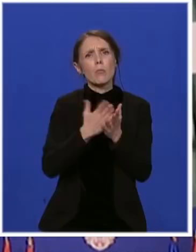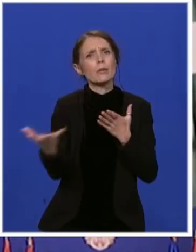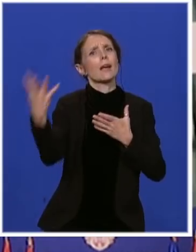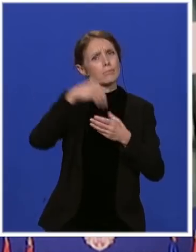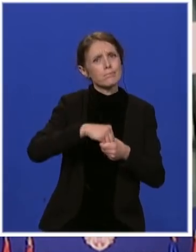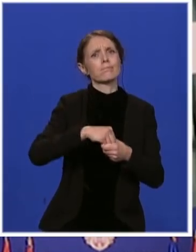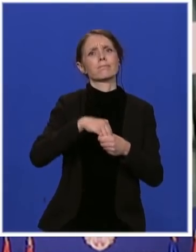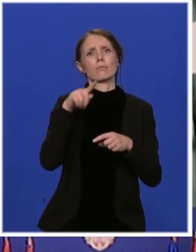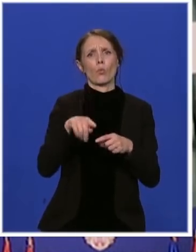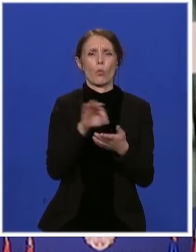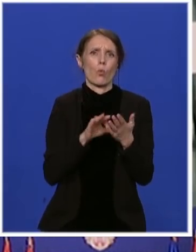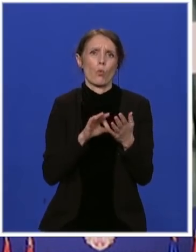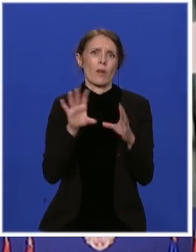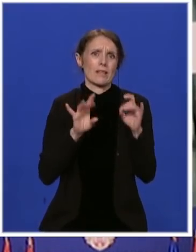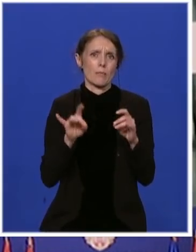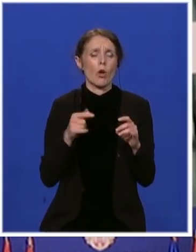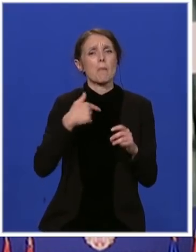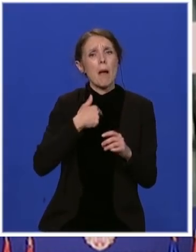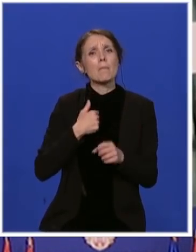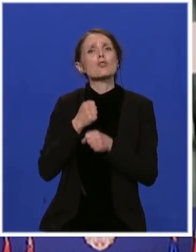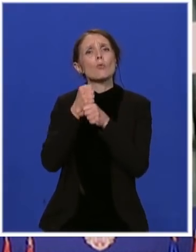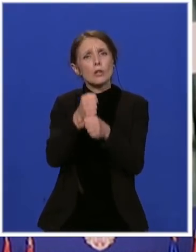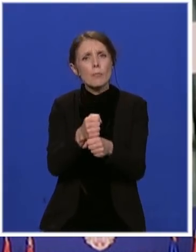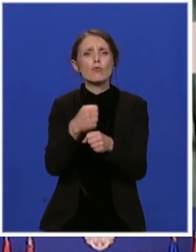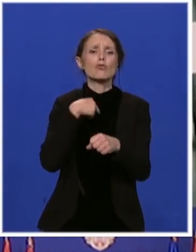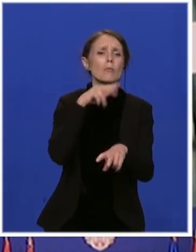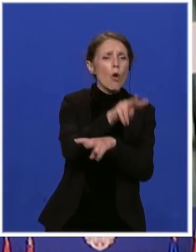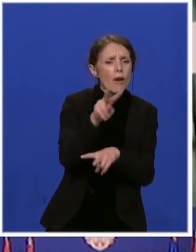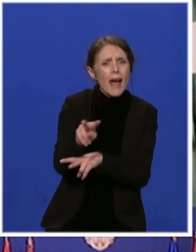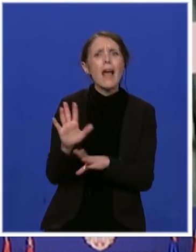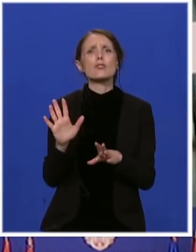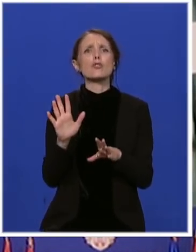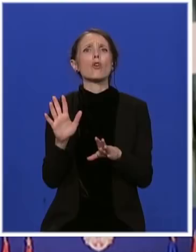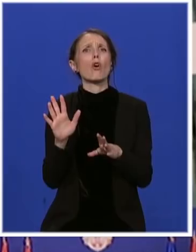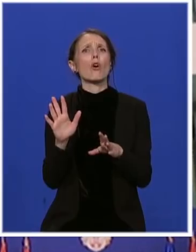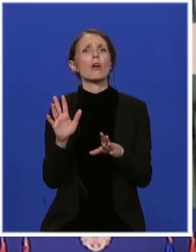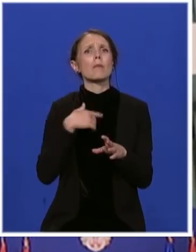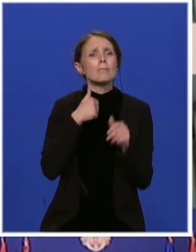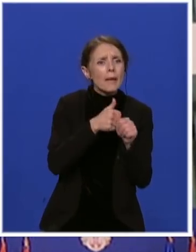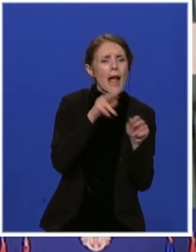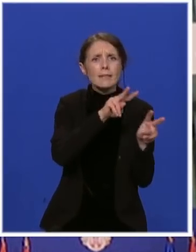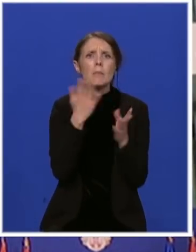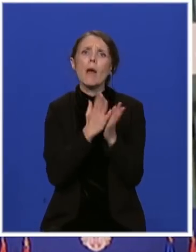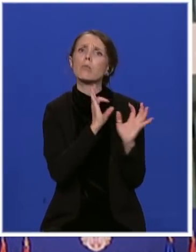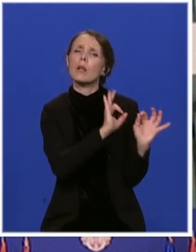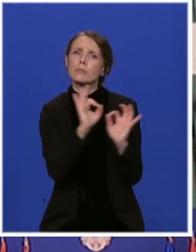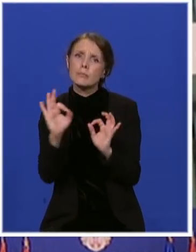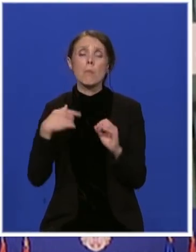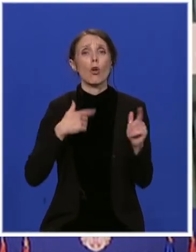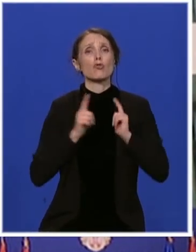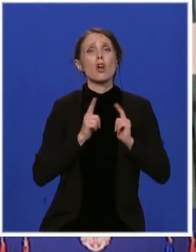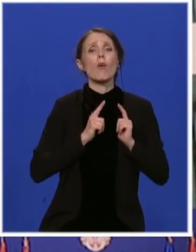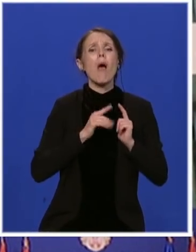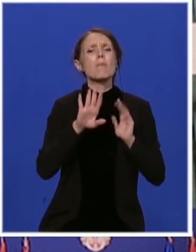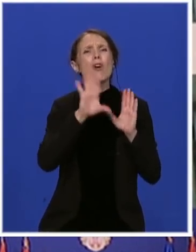Mi ćemo pružiti podršku u vidu nadzora i praćenja i očekujemo da se sva pravila poštuju